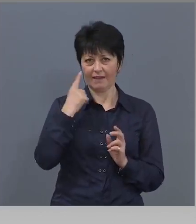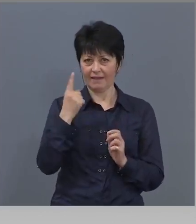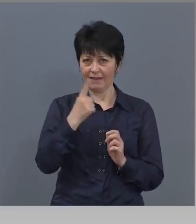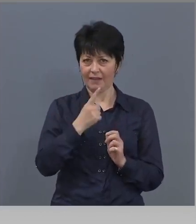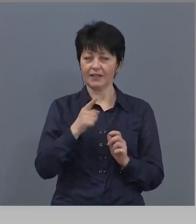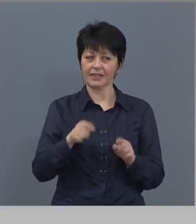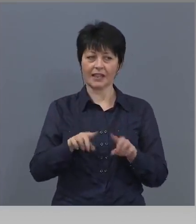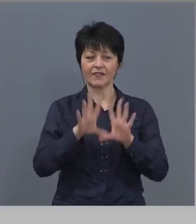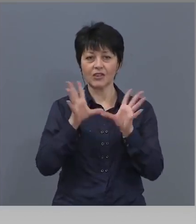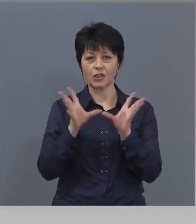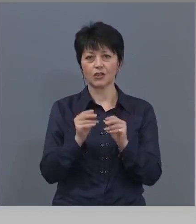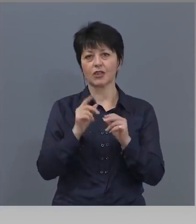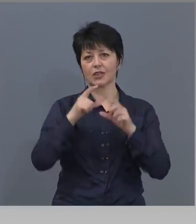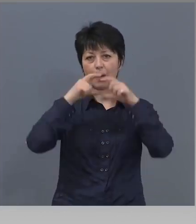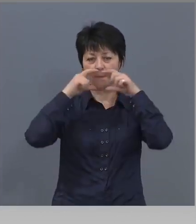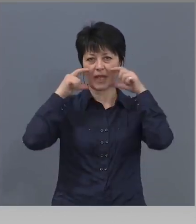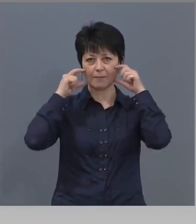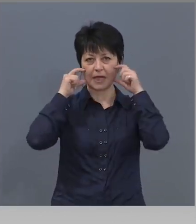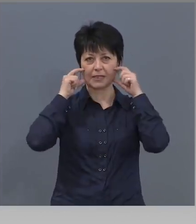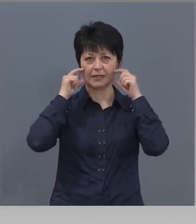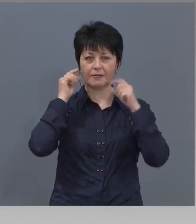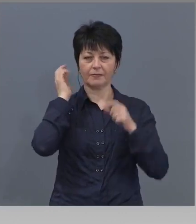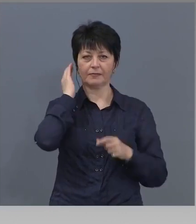Абонирайте се!